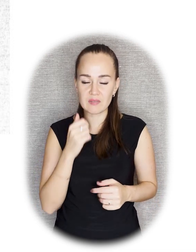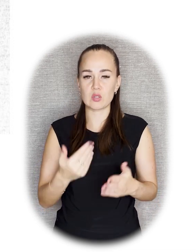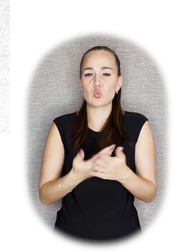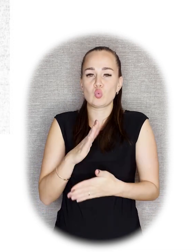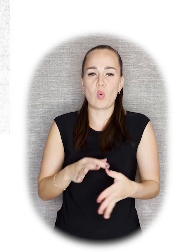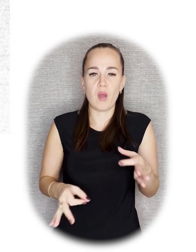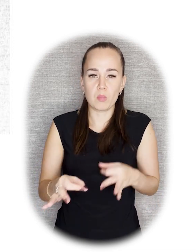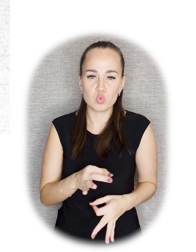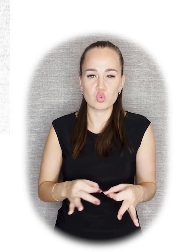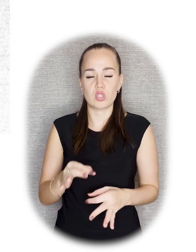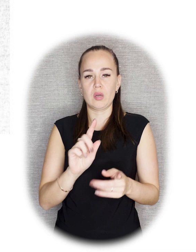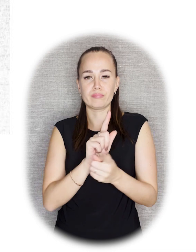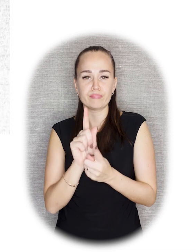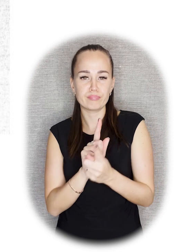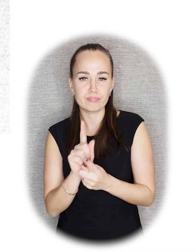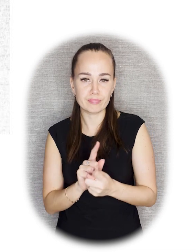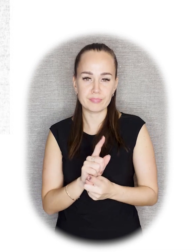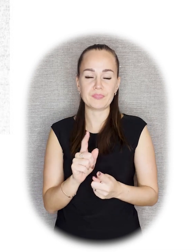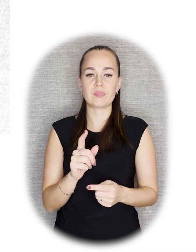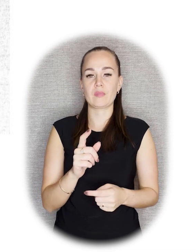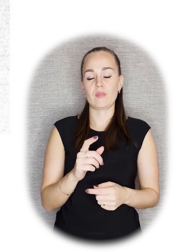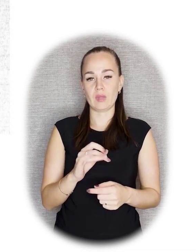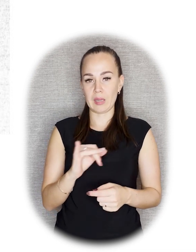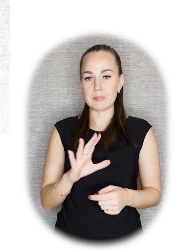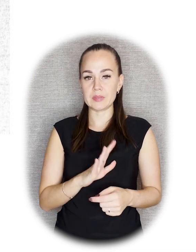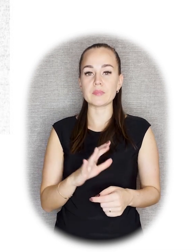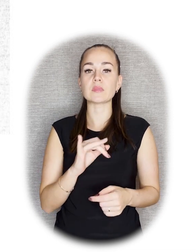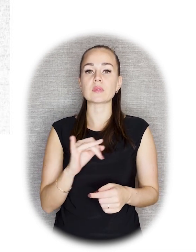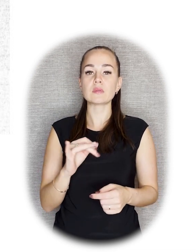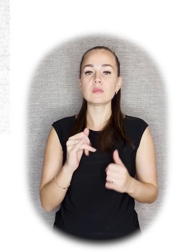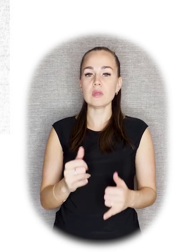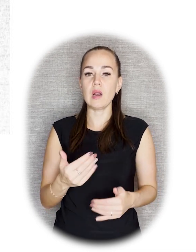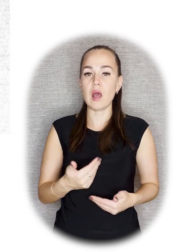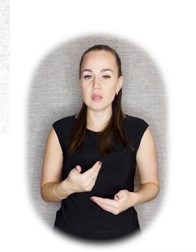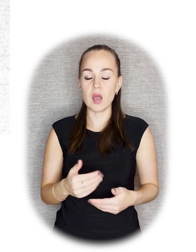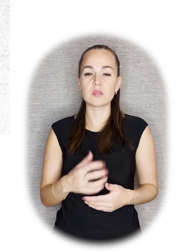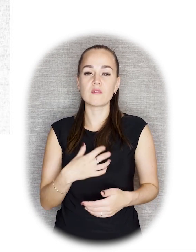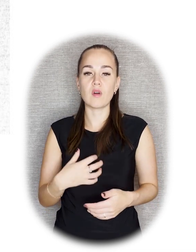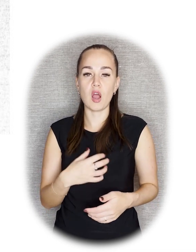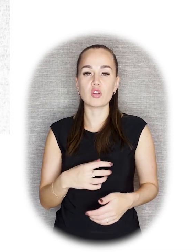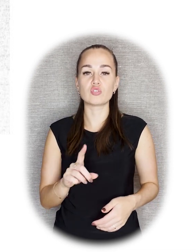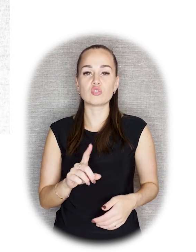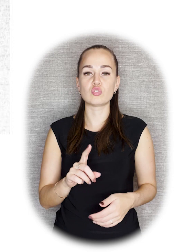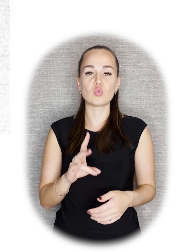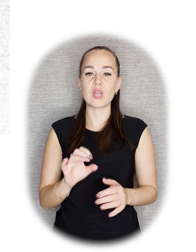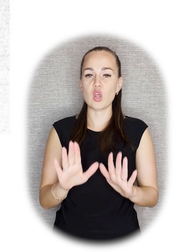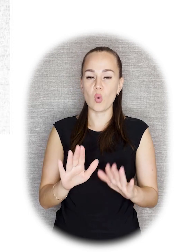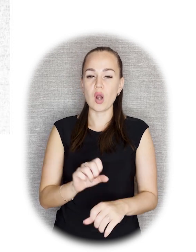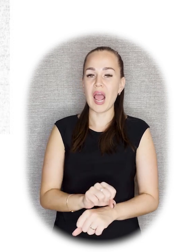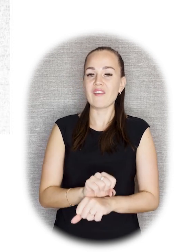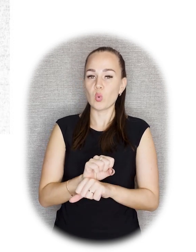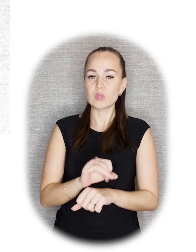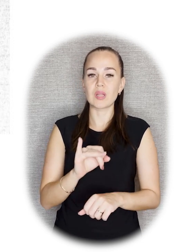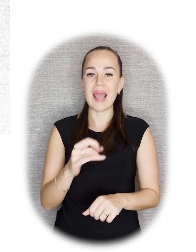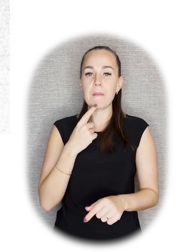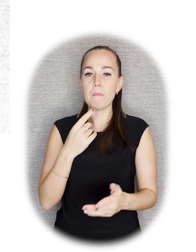И немного видоизменился. Но интересным для нас является то, что в него вошли не только революционеры, не только политические